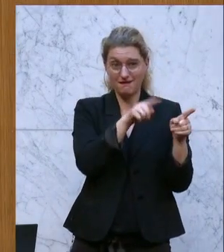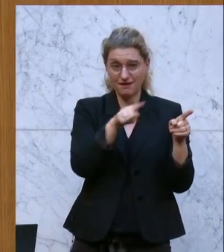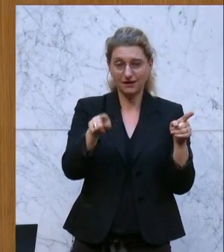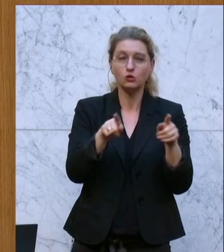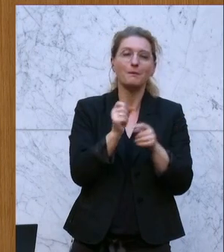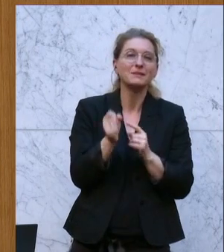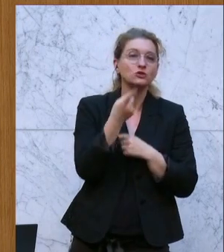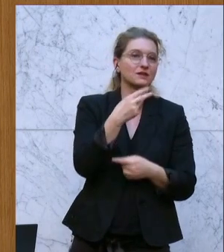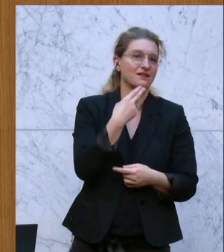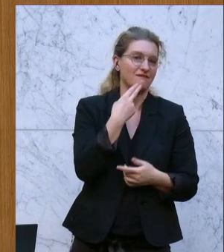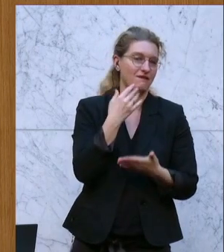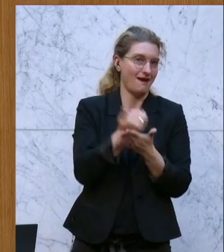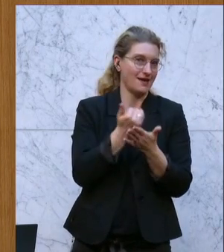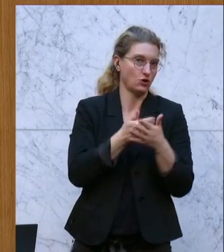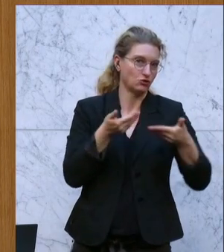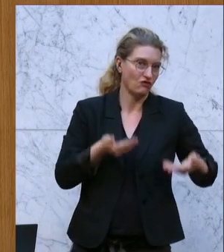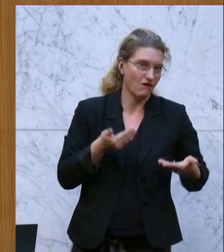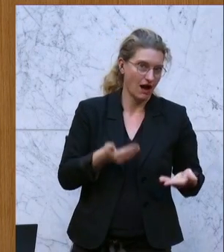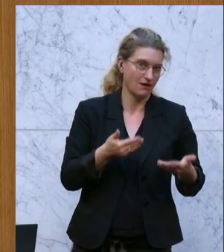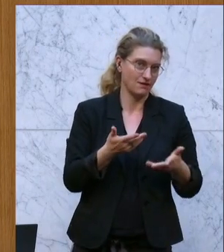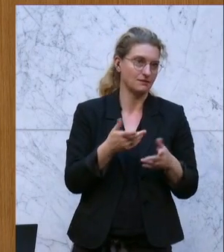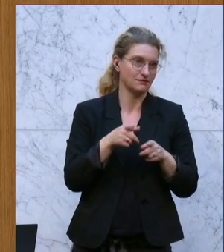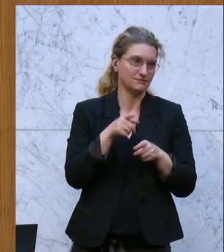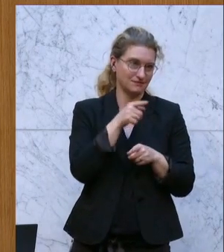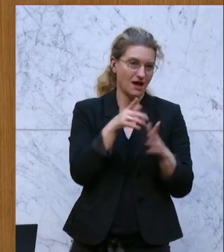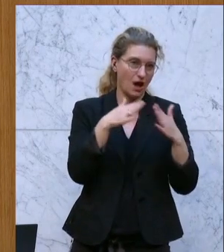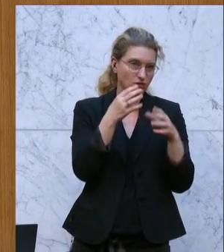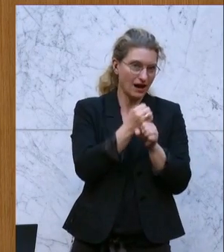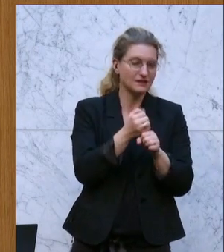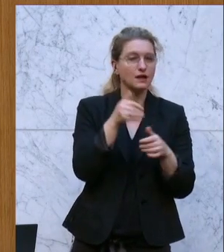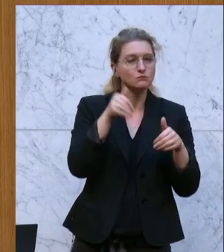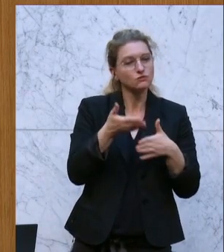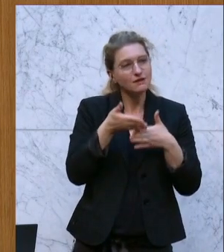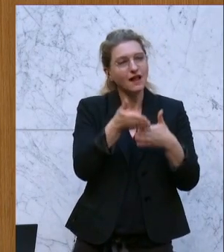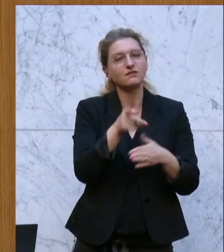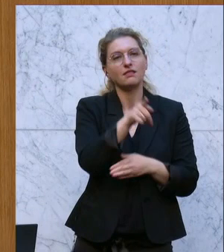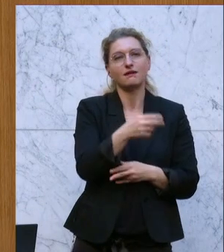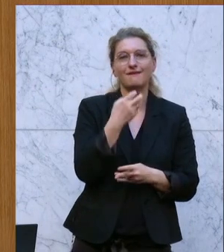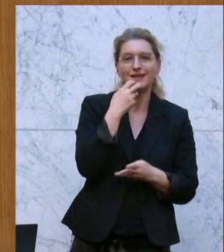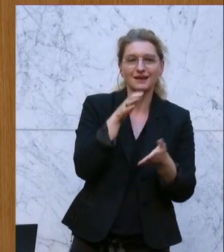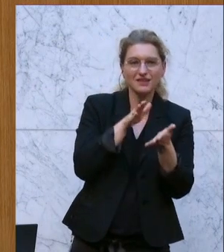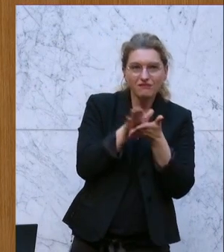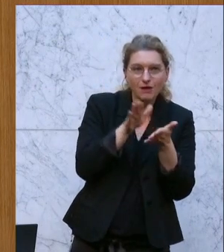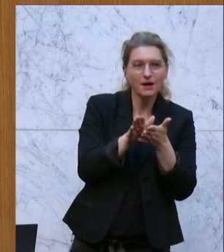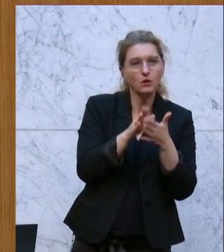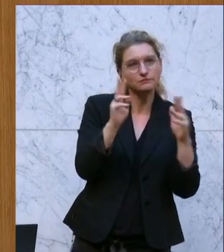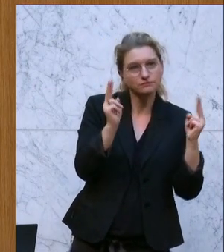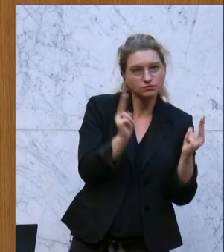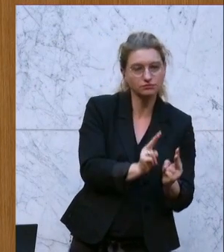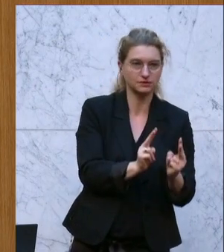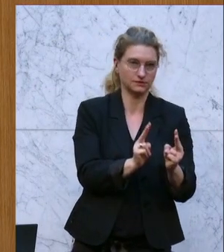einkommensschwachen und energiearmen Haushalte bei der Reduktion des Energieverbrauchs zu unterstützen.